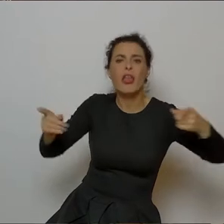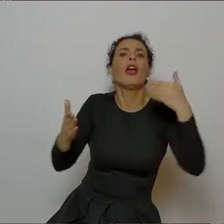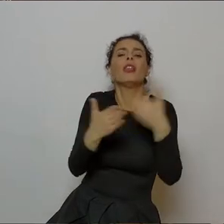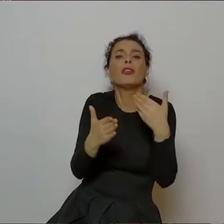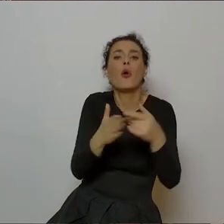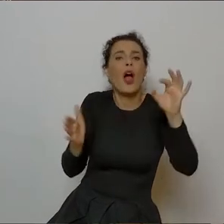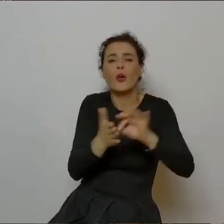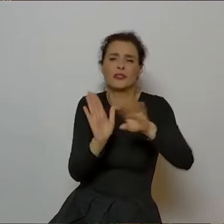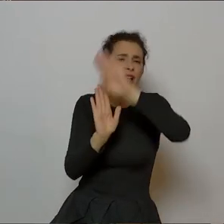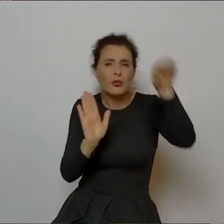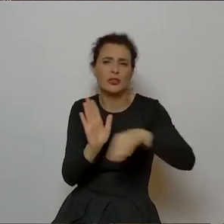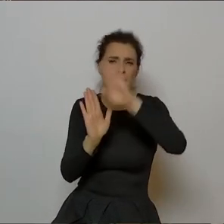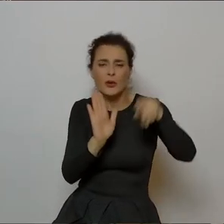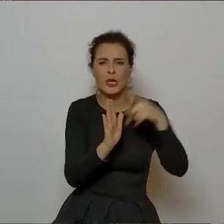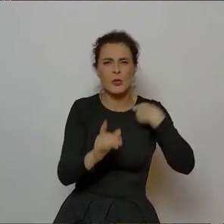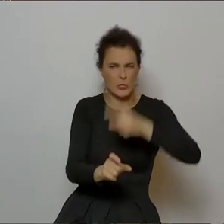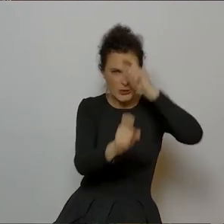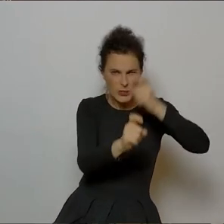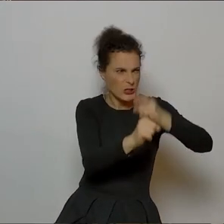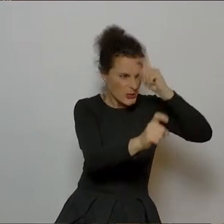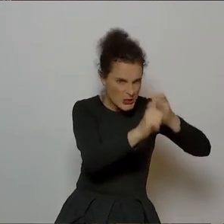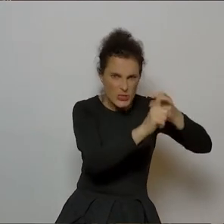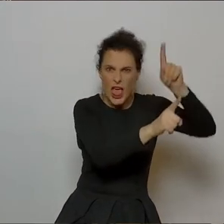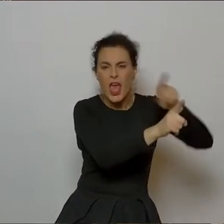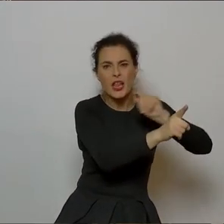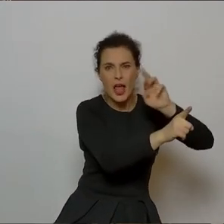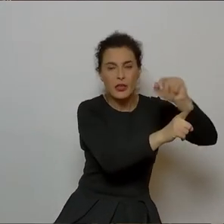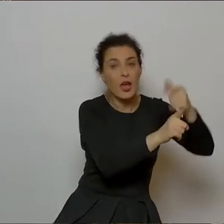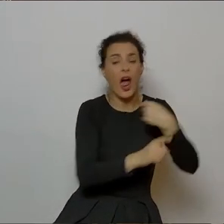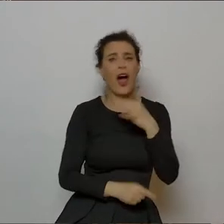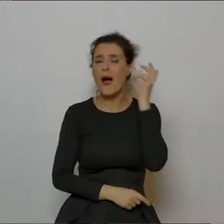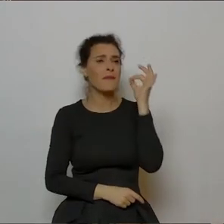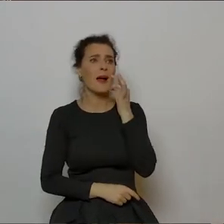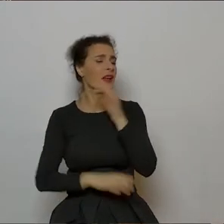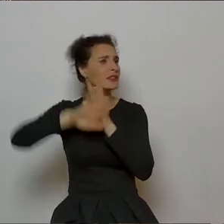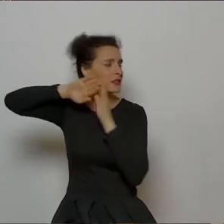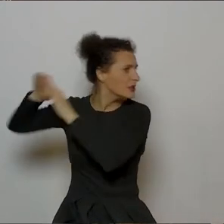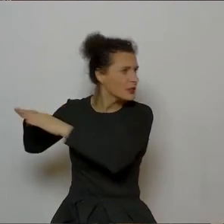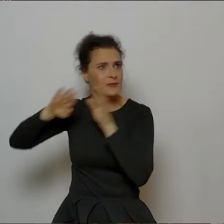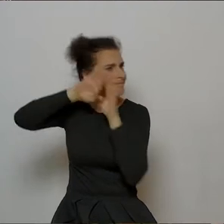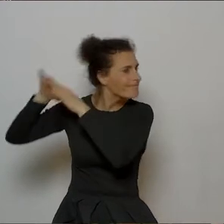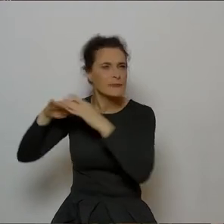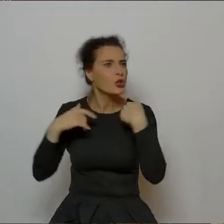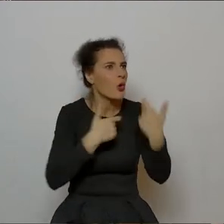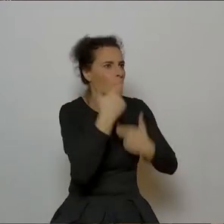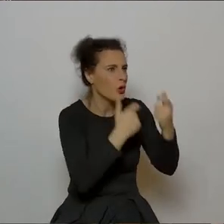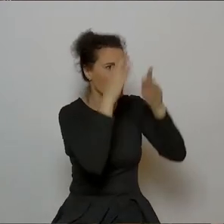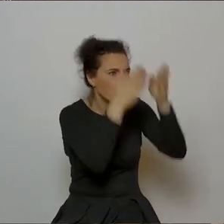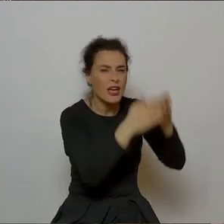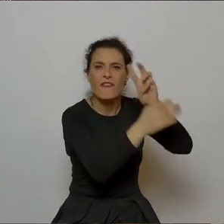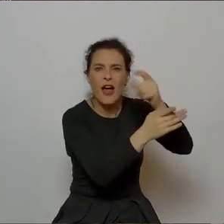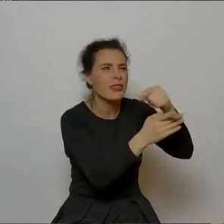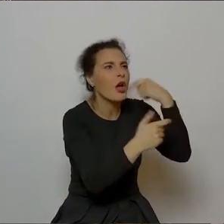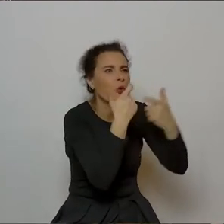I cały czas pomstuje na tego Rytigera, a ta panna w ogóle tego nie słucha, tylko myśli, co by z tą panią zrobić, żeby